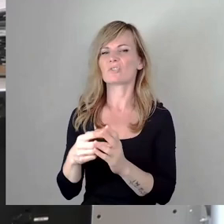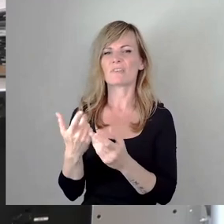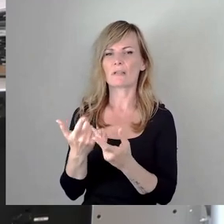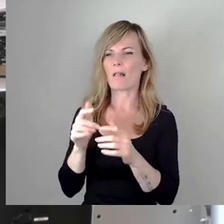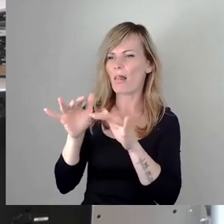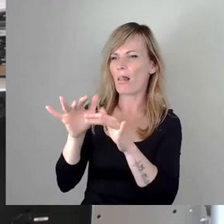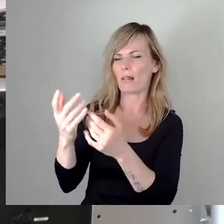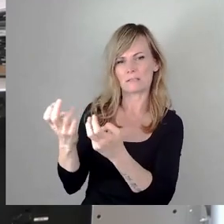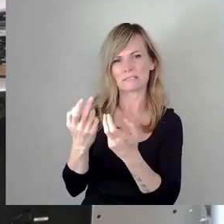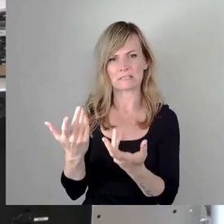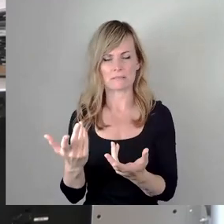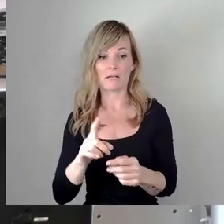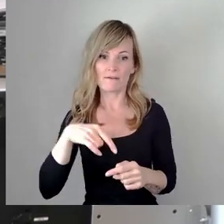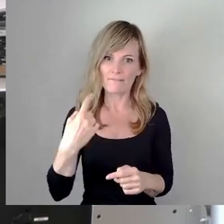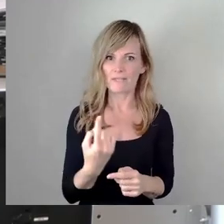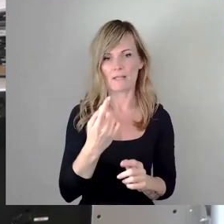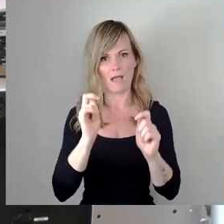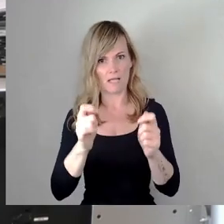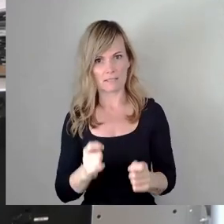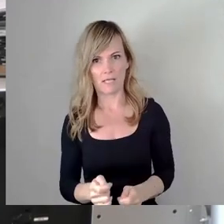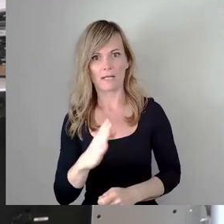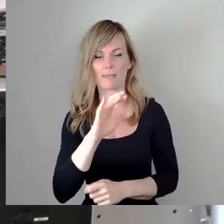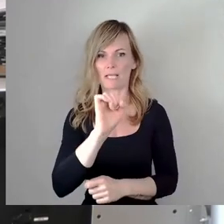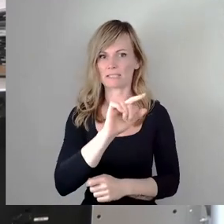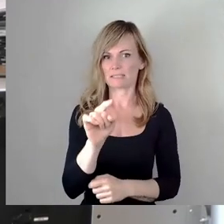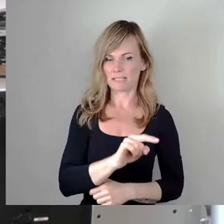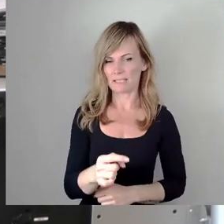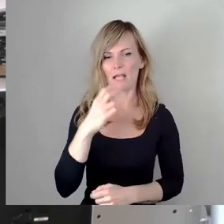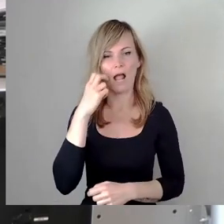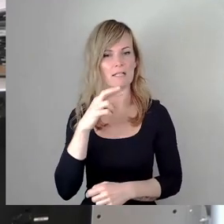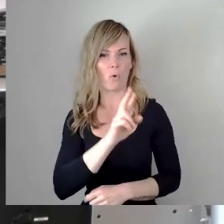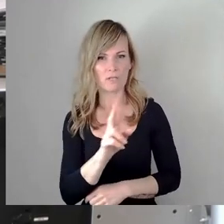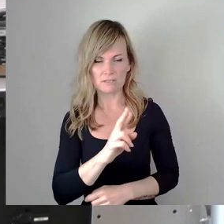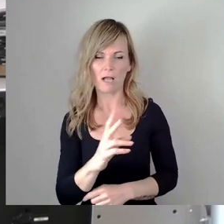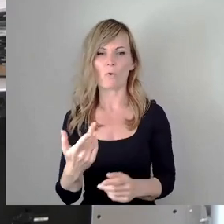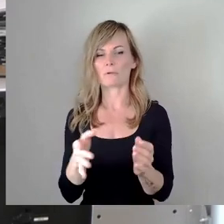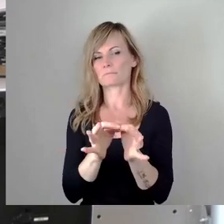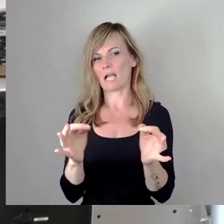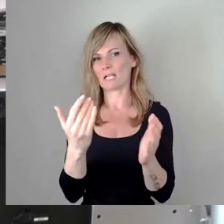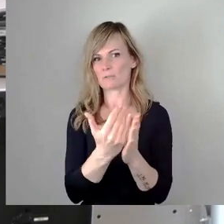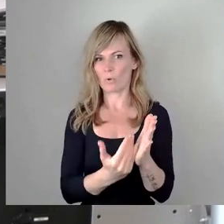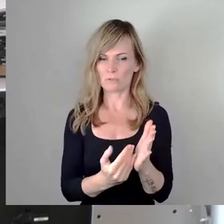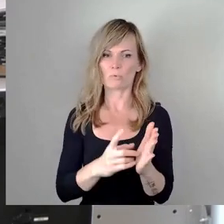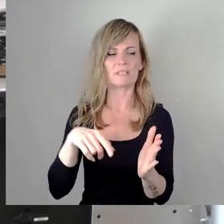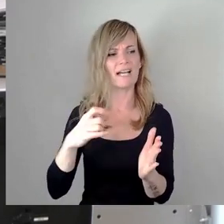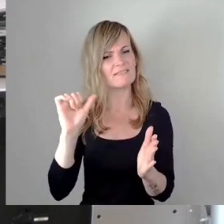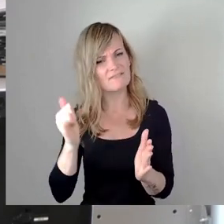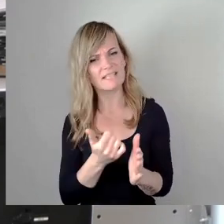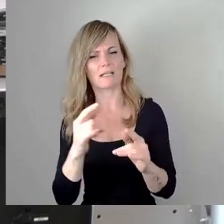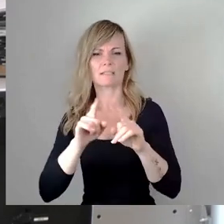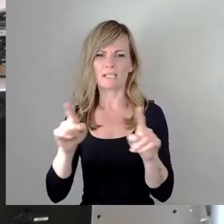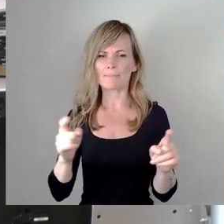wieder im BSZ Alt-Rostal auf die Tagesordnung. Da geht es wieder um Unterbringung von Jugendlichen in der Ausbildung.